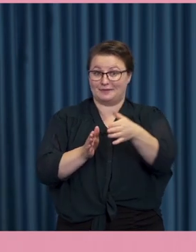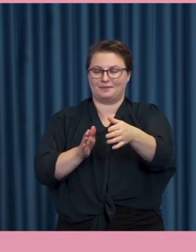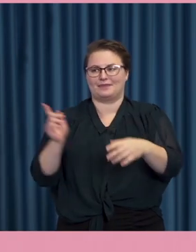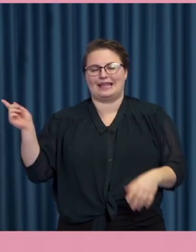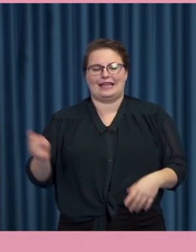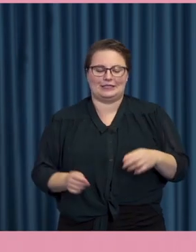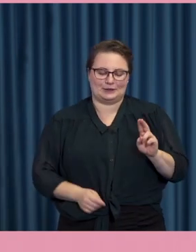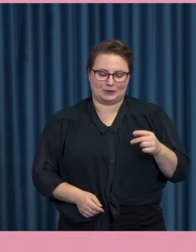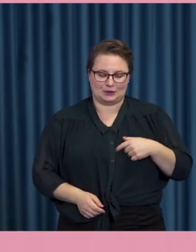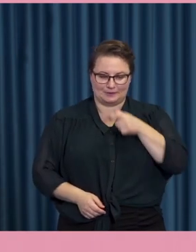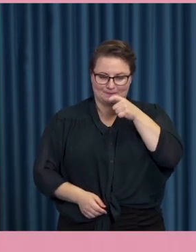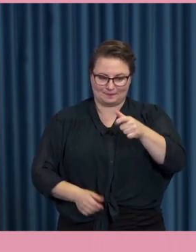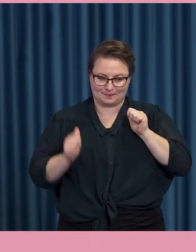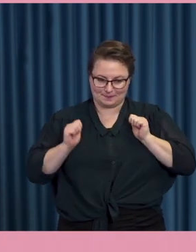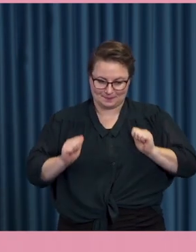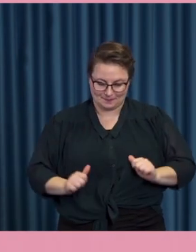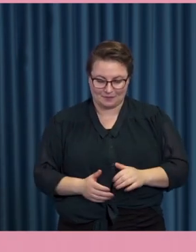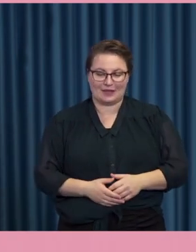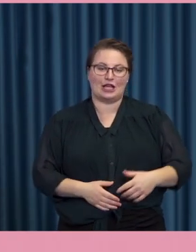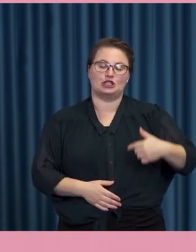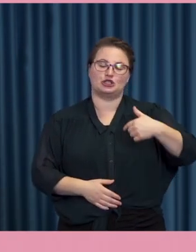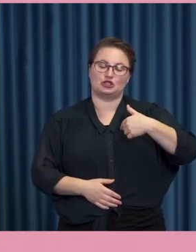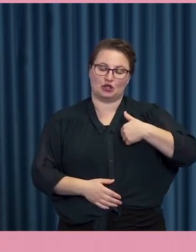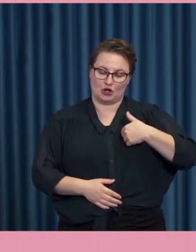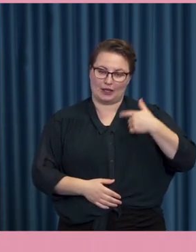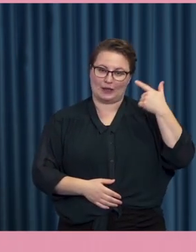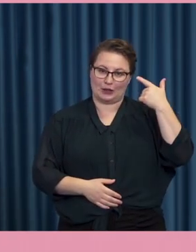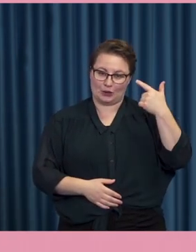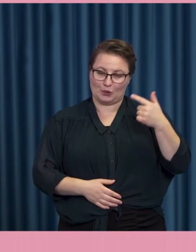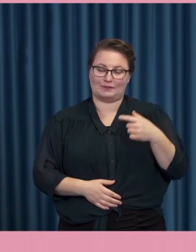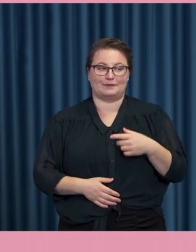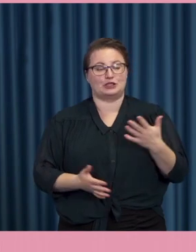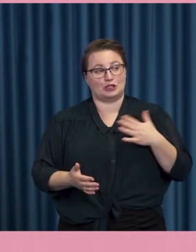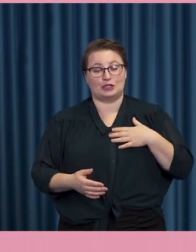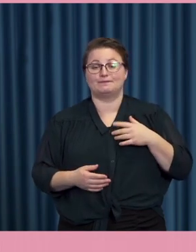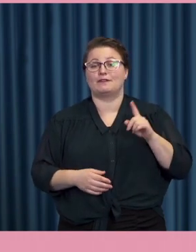jag ju låta jättetråkigt. Det går bra! Jag anser att det går för långsamt.